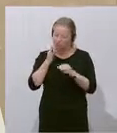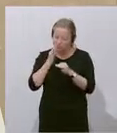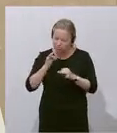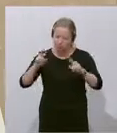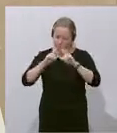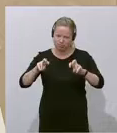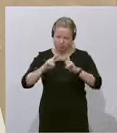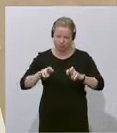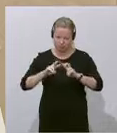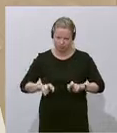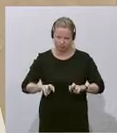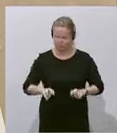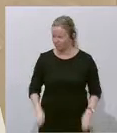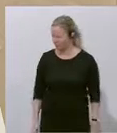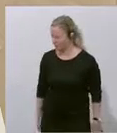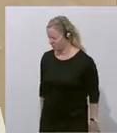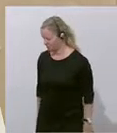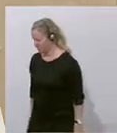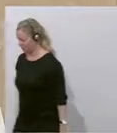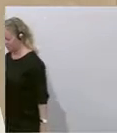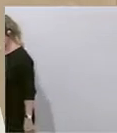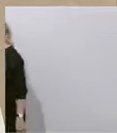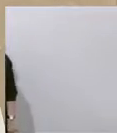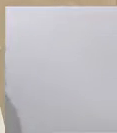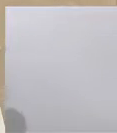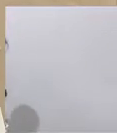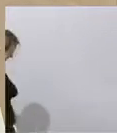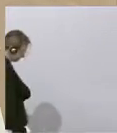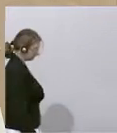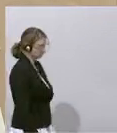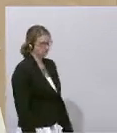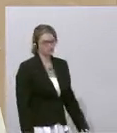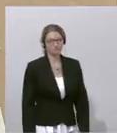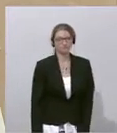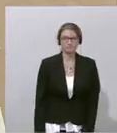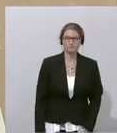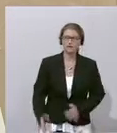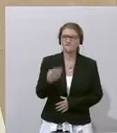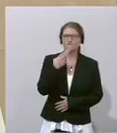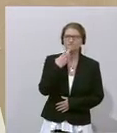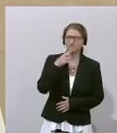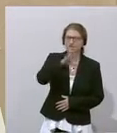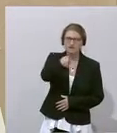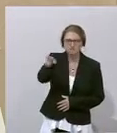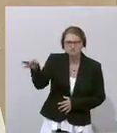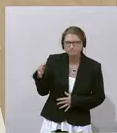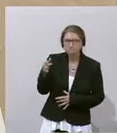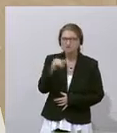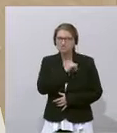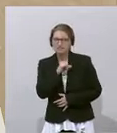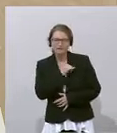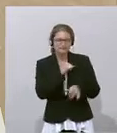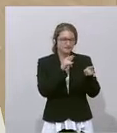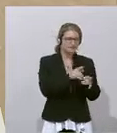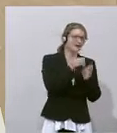Wer hat Interesse, dass unverfälschte Daten nach außen gelangen? Das sind Maulwürfe